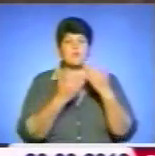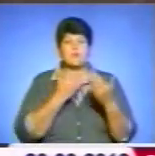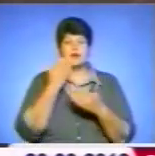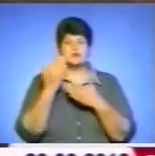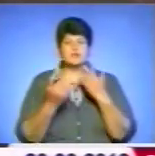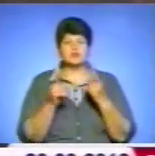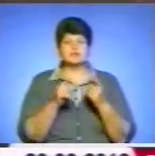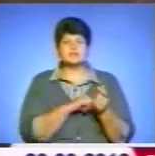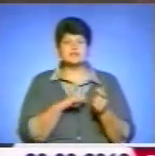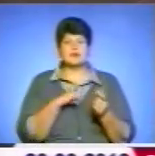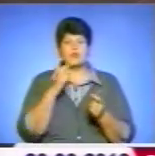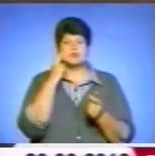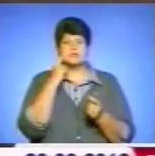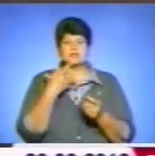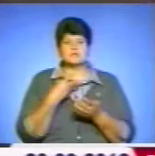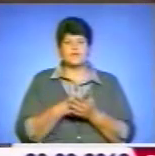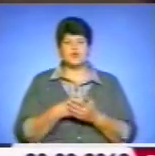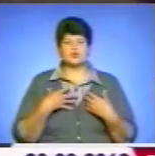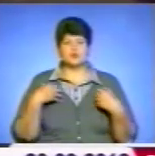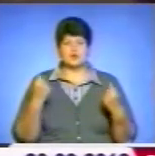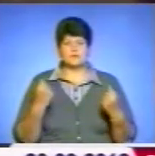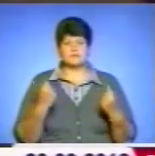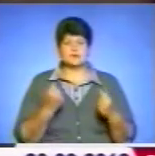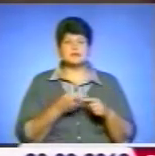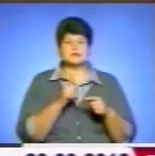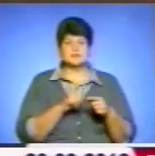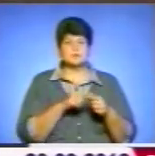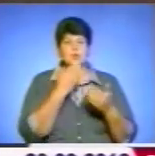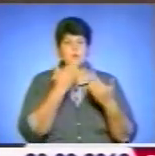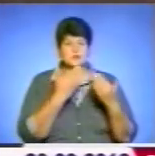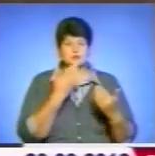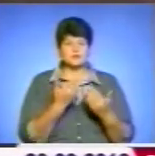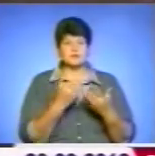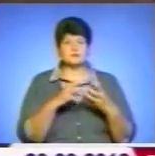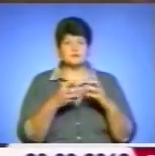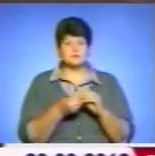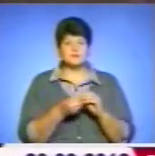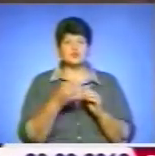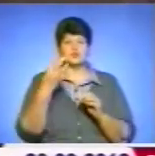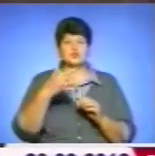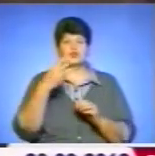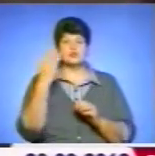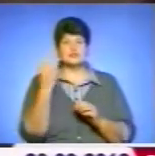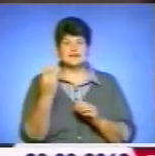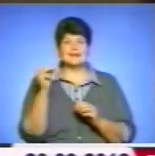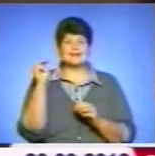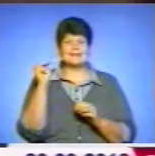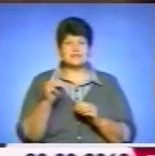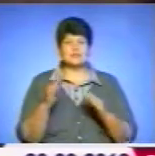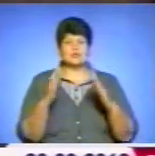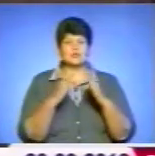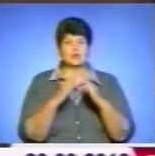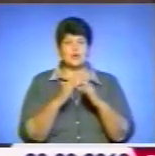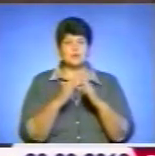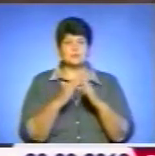самооцінки стану їх здоров'я. За даними цього опитування, 43 тисячі домогосподарств